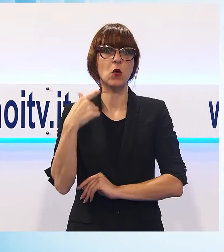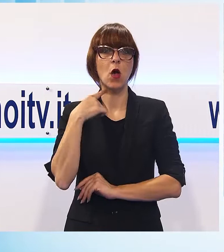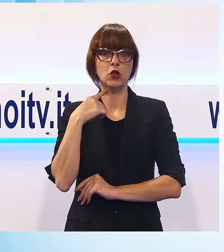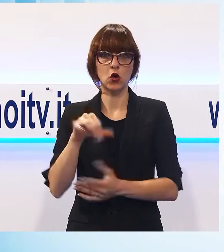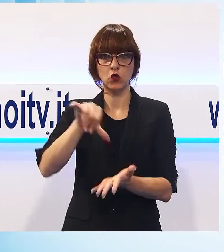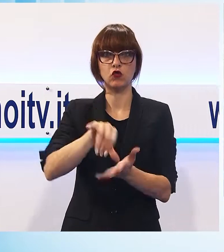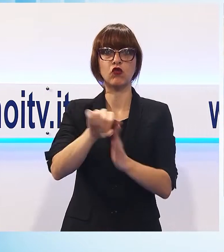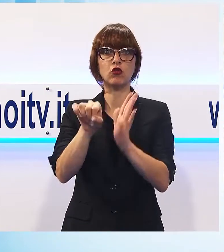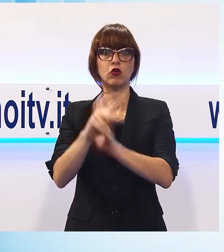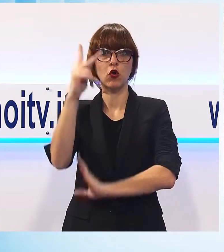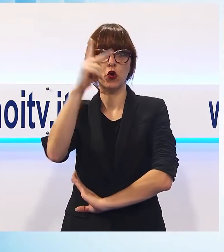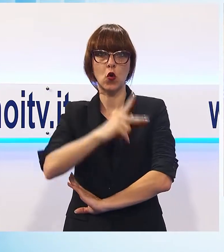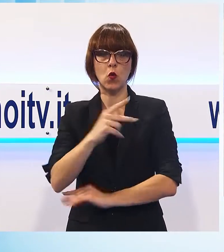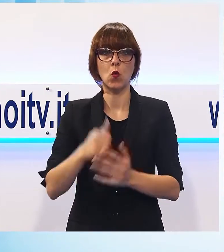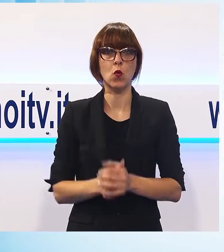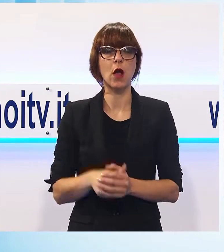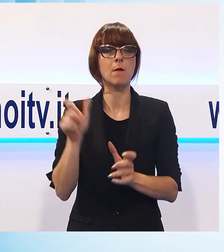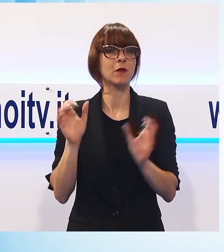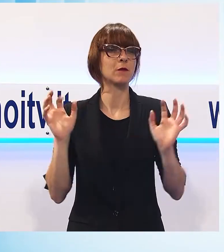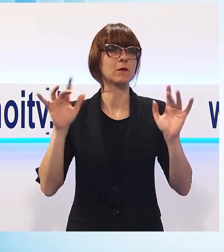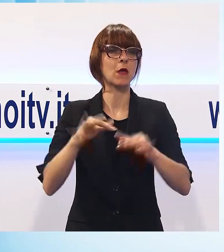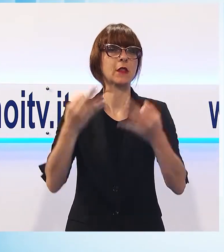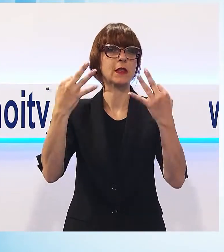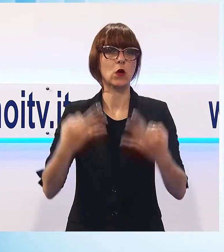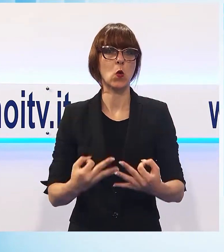centro storico decine di migliaia di persone.